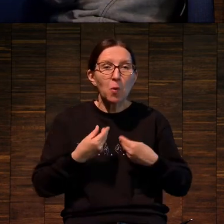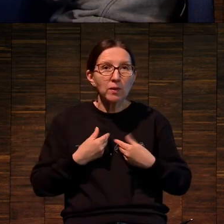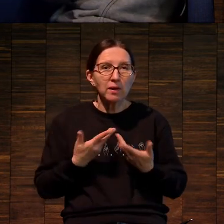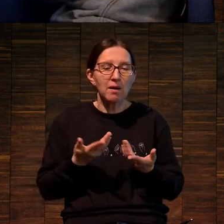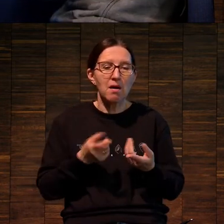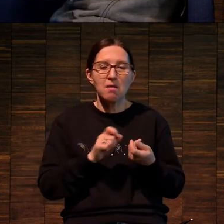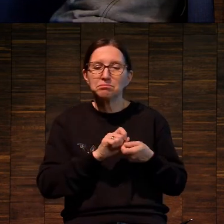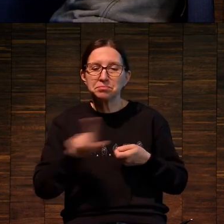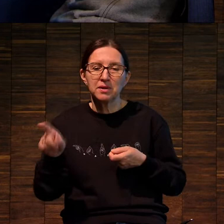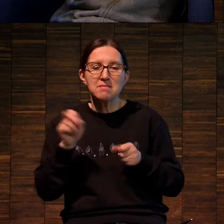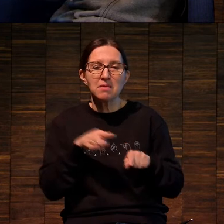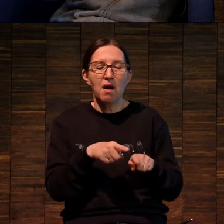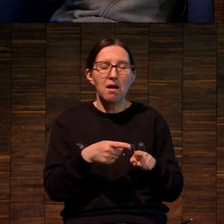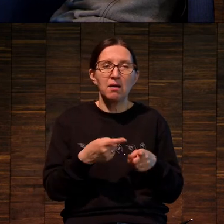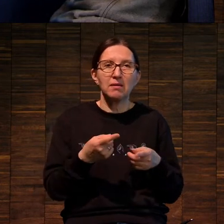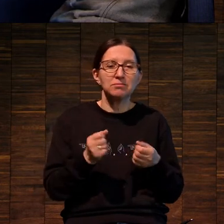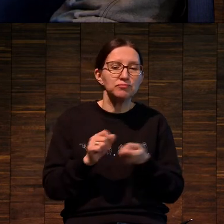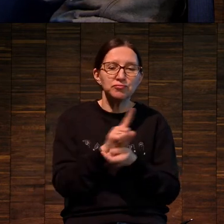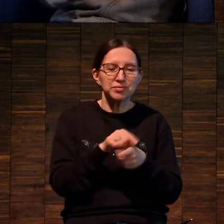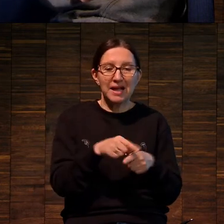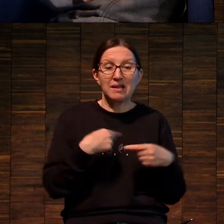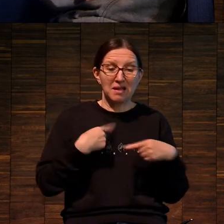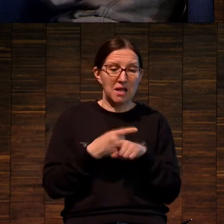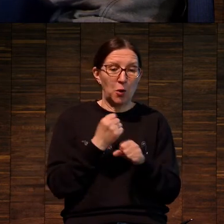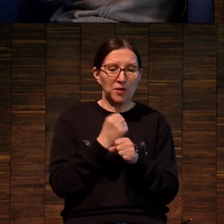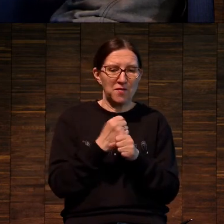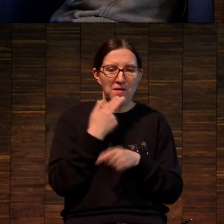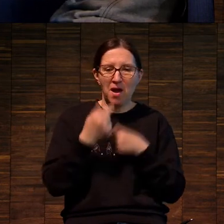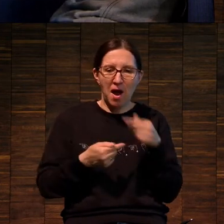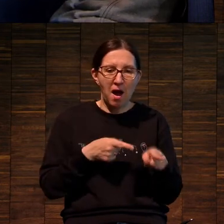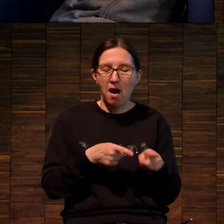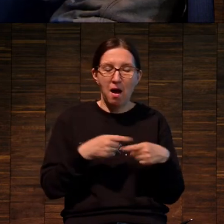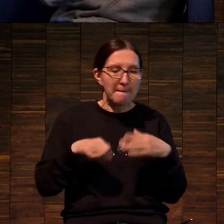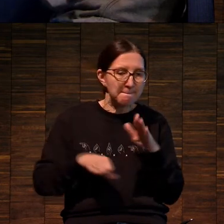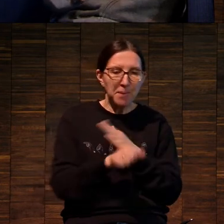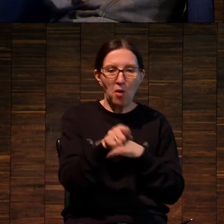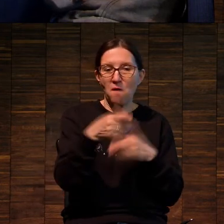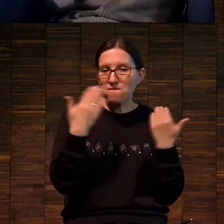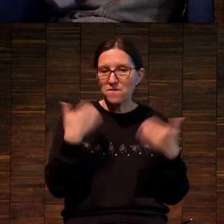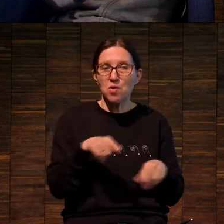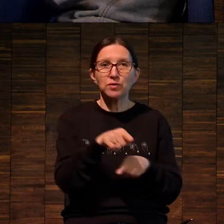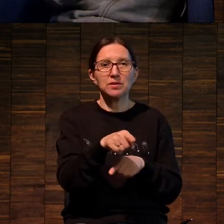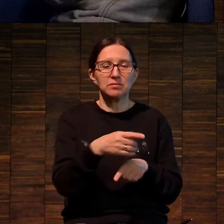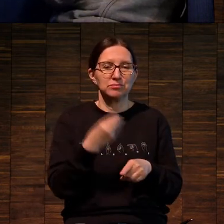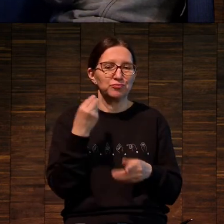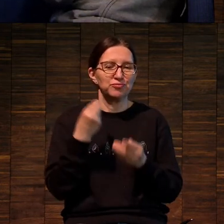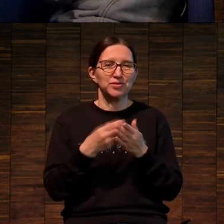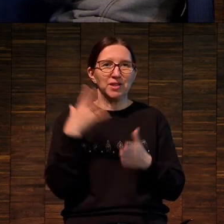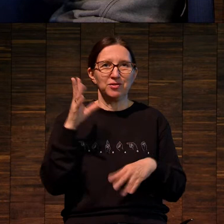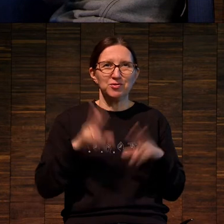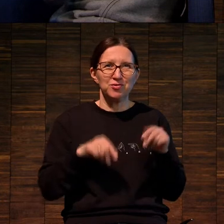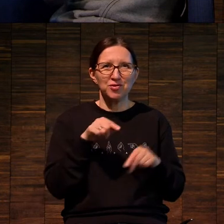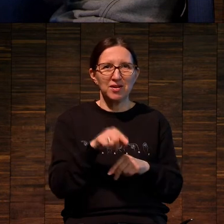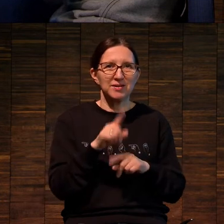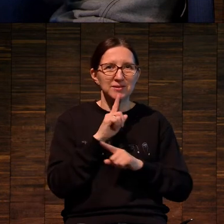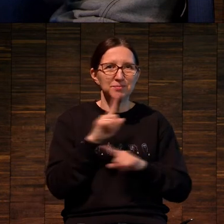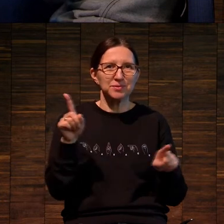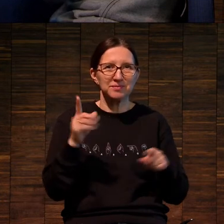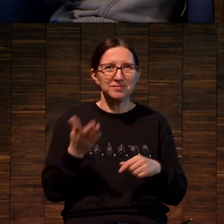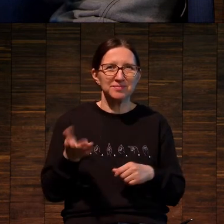от того, как себя повела технология, куда она завела автора, и вообще